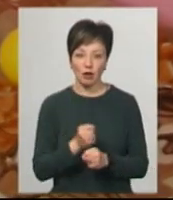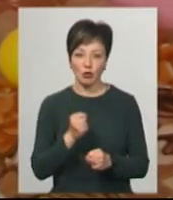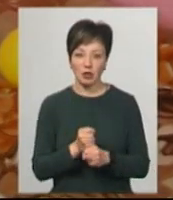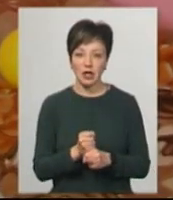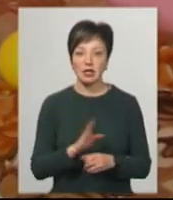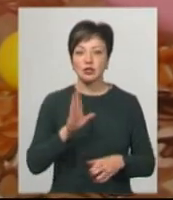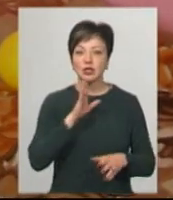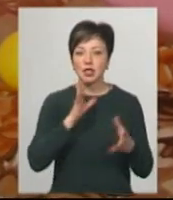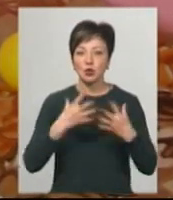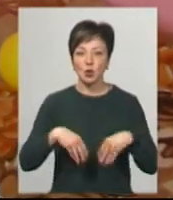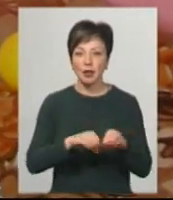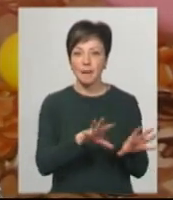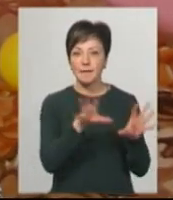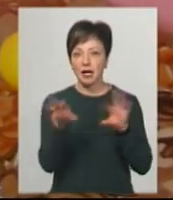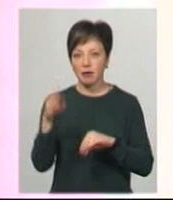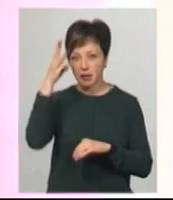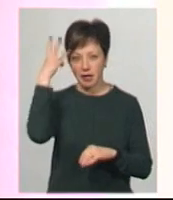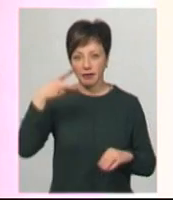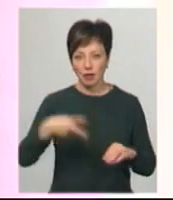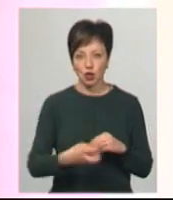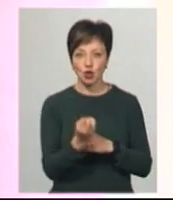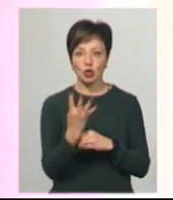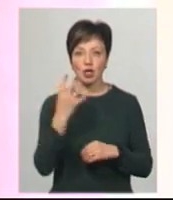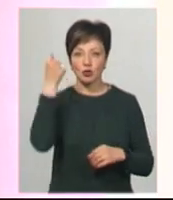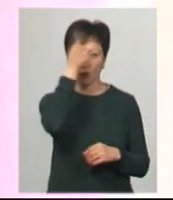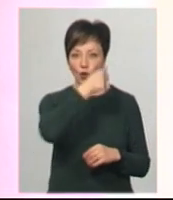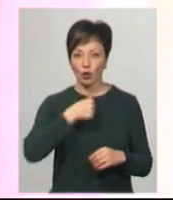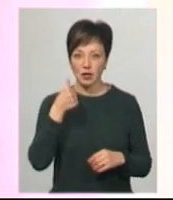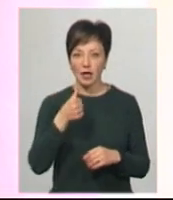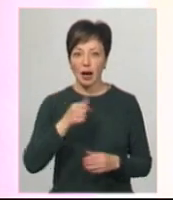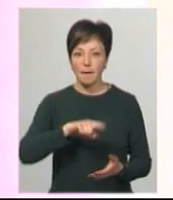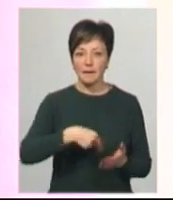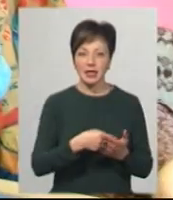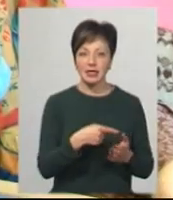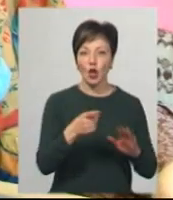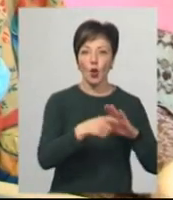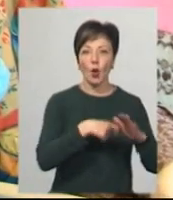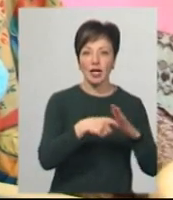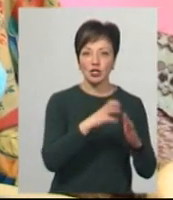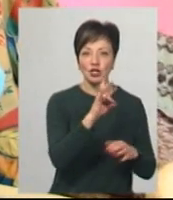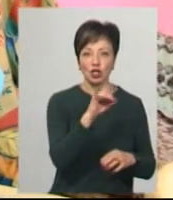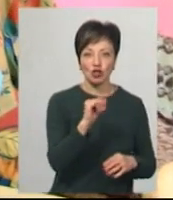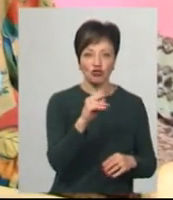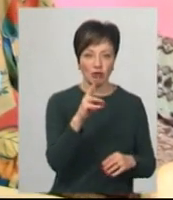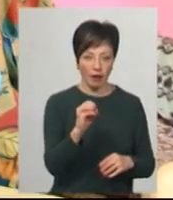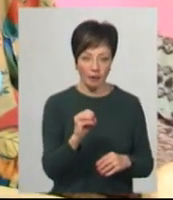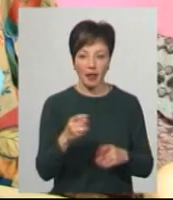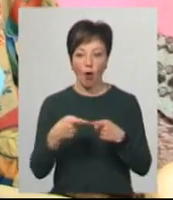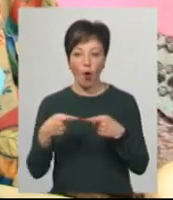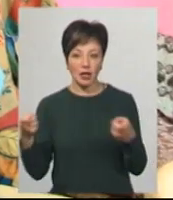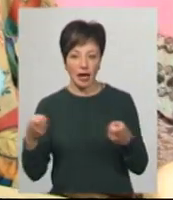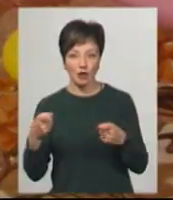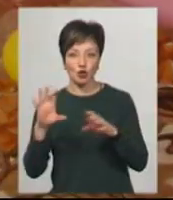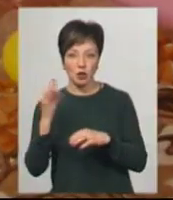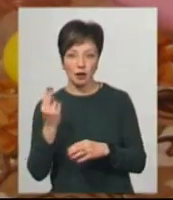Яна Смірнова з родиною переїхала до Хмельницького у 2014 році, з міста Сніжний, що на Донеччині. Каже, в соціальному готелі проживає із